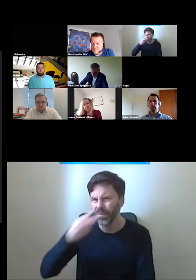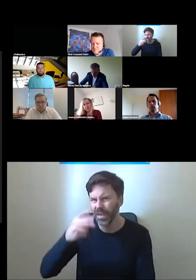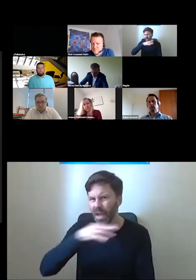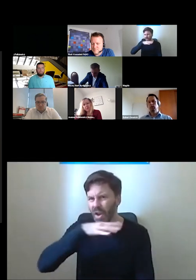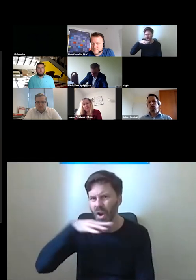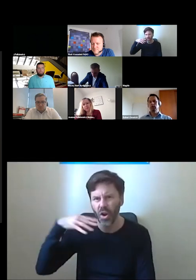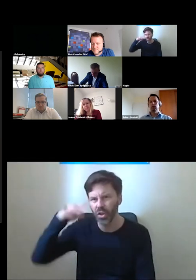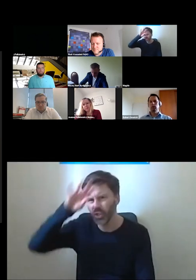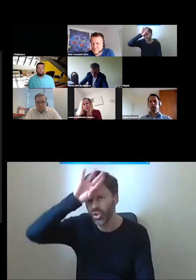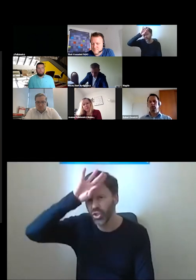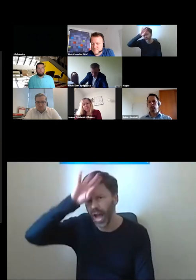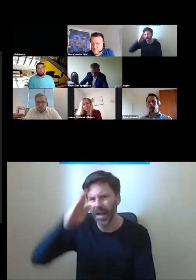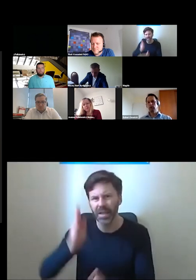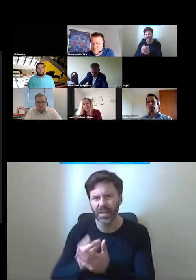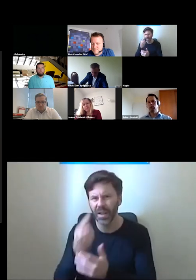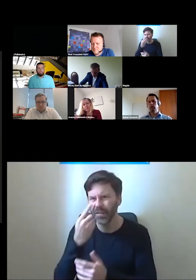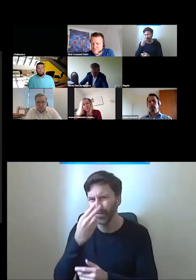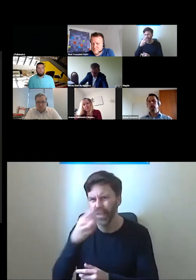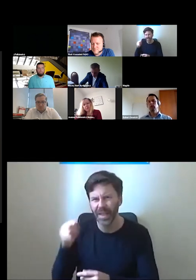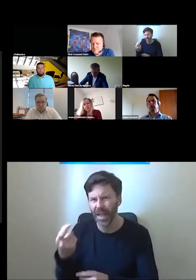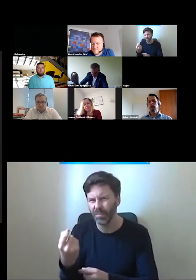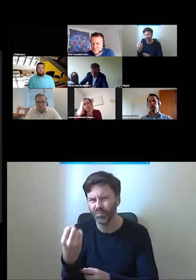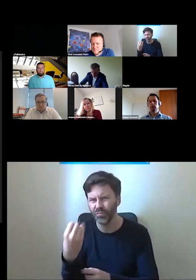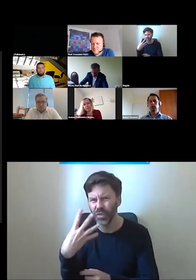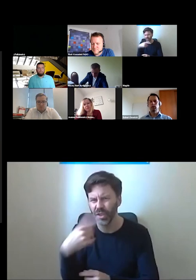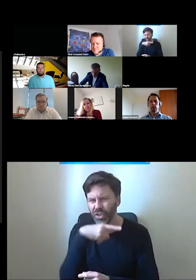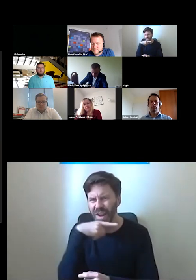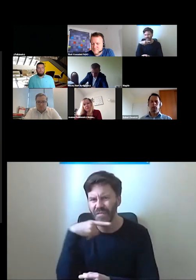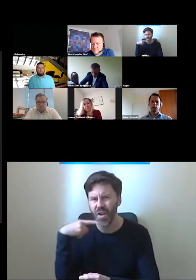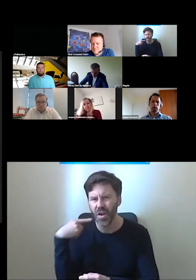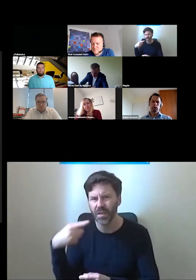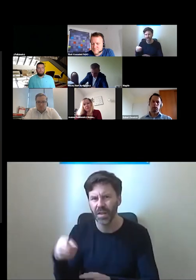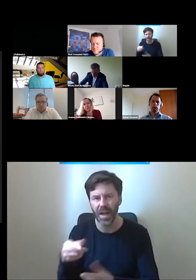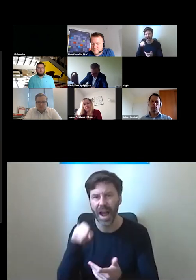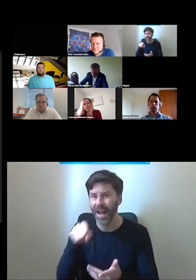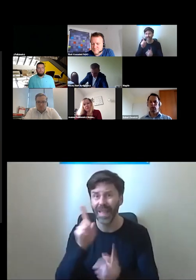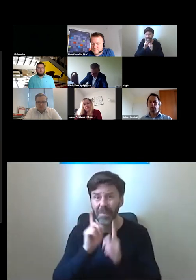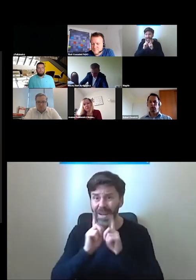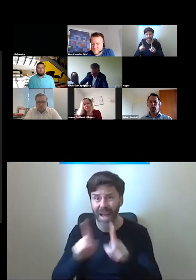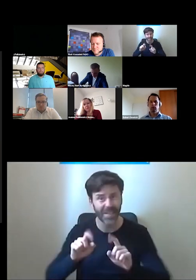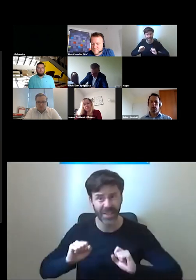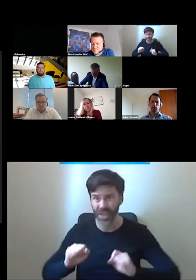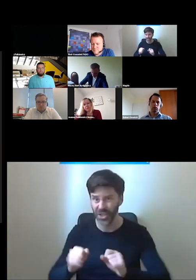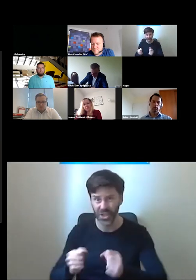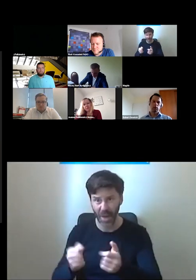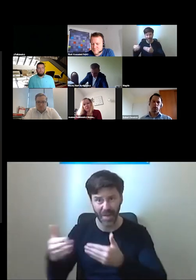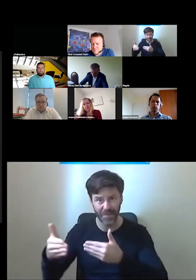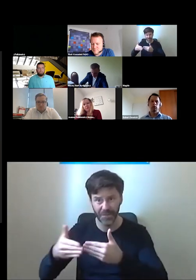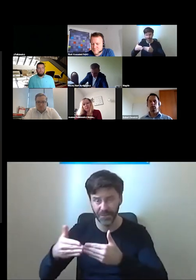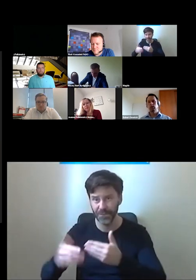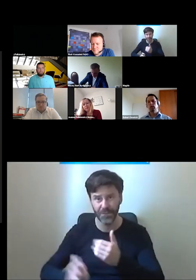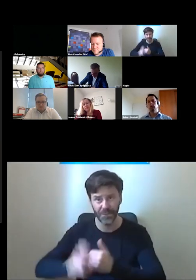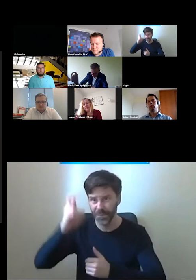tylko malutka kropaczka się świeci na czerwono i w zasadzie ta winda nie działała musiałem iść do innej windy która była